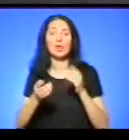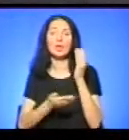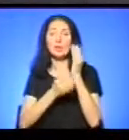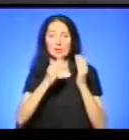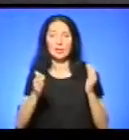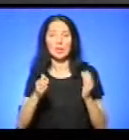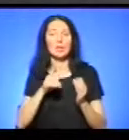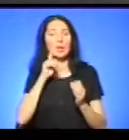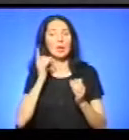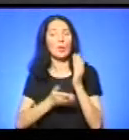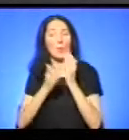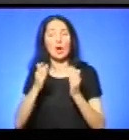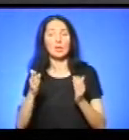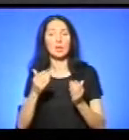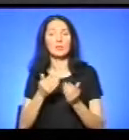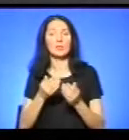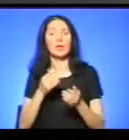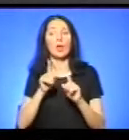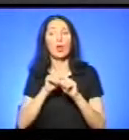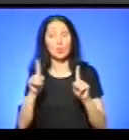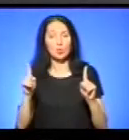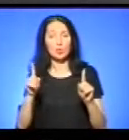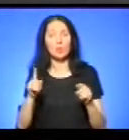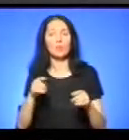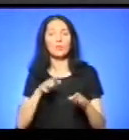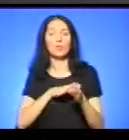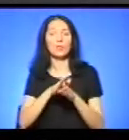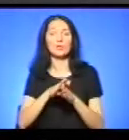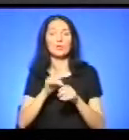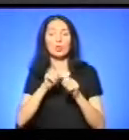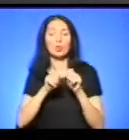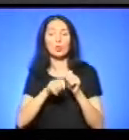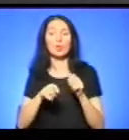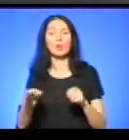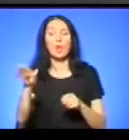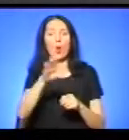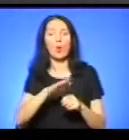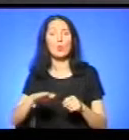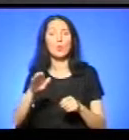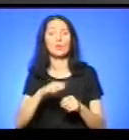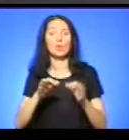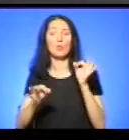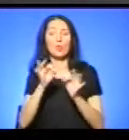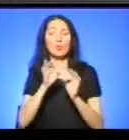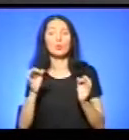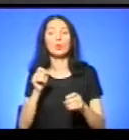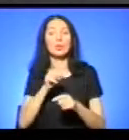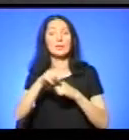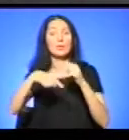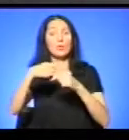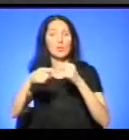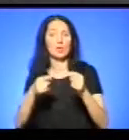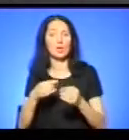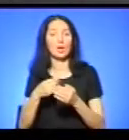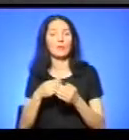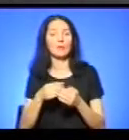нашій області. Особливо ми здійснюємо контроль за цим питанням на об'єктах природозаповідного фонду. Ну, саме більше